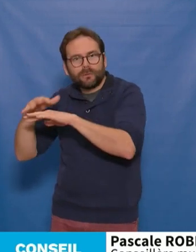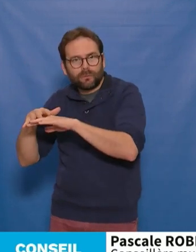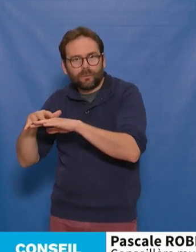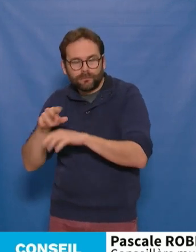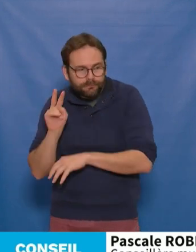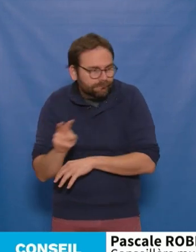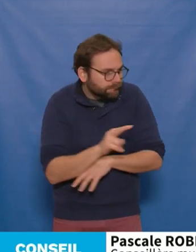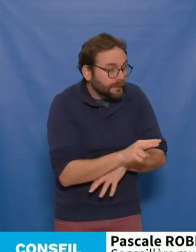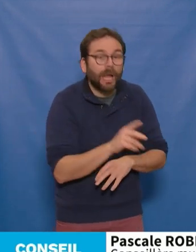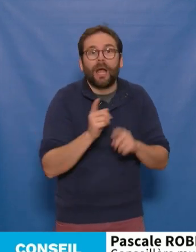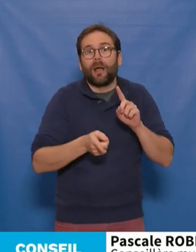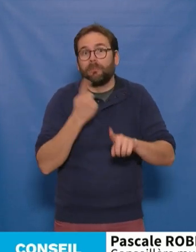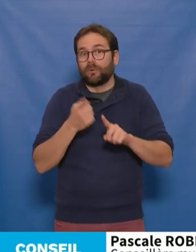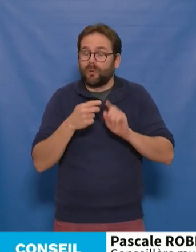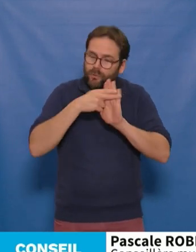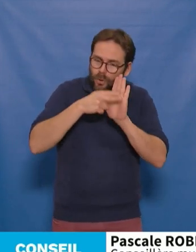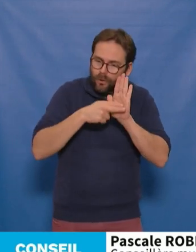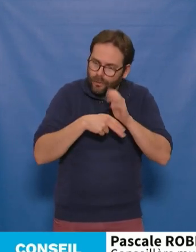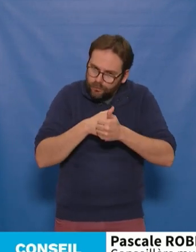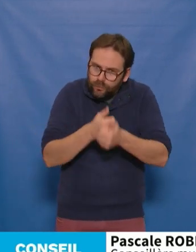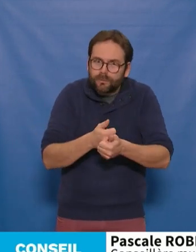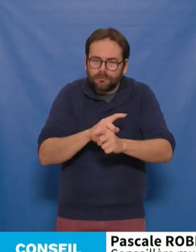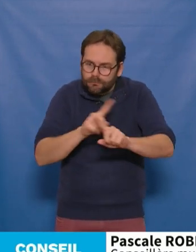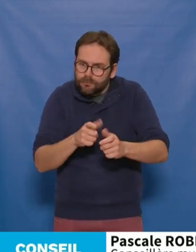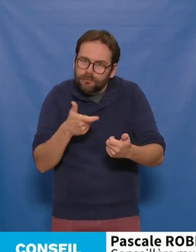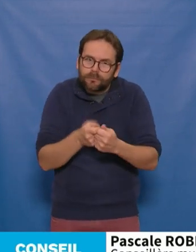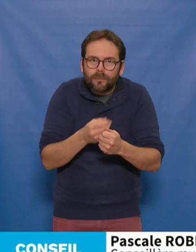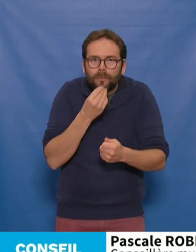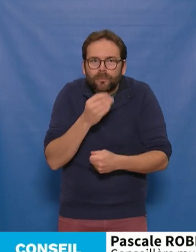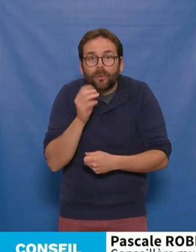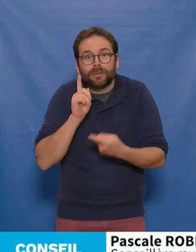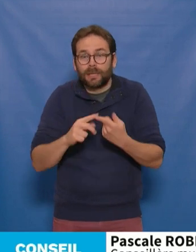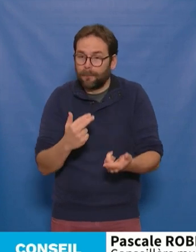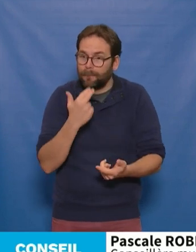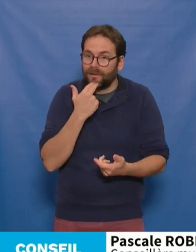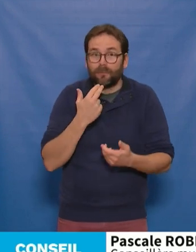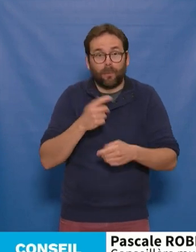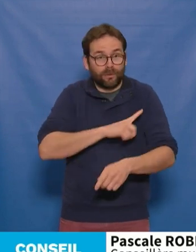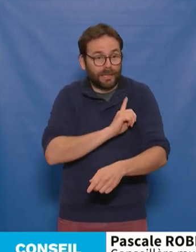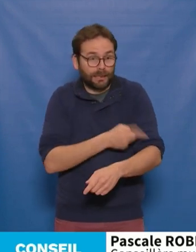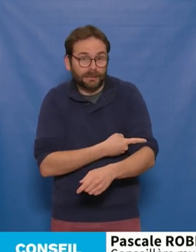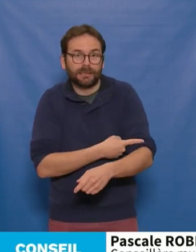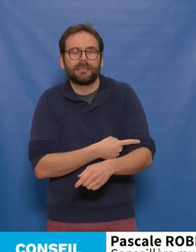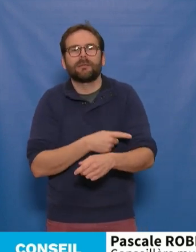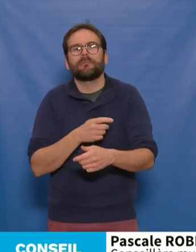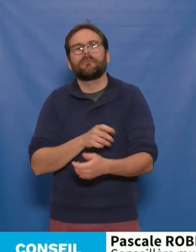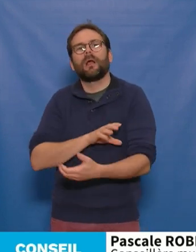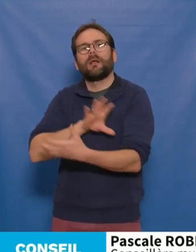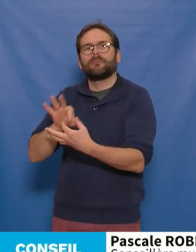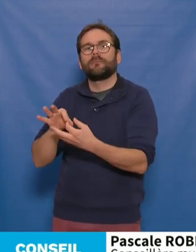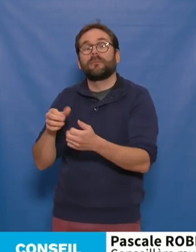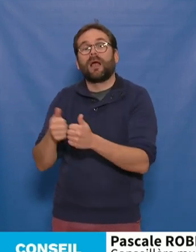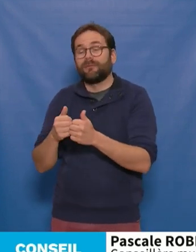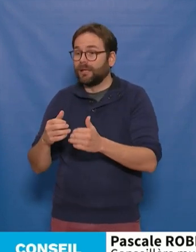bâtiment respecte les normes les plus strictes en matière de performance énergétique en adéquation avec notre engagement